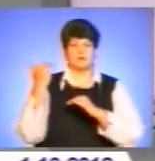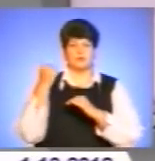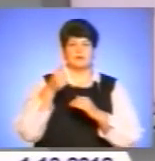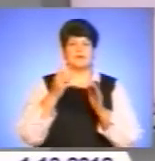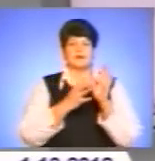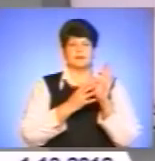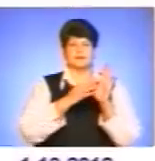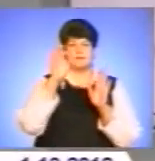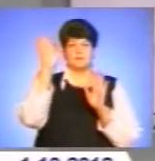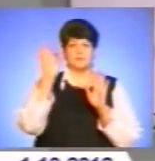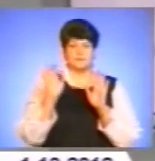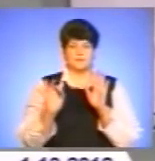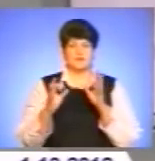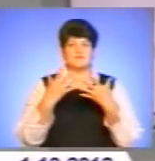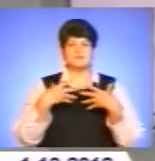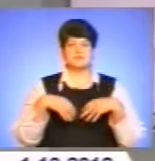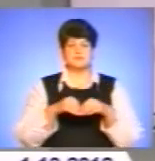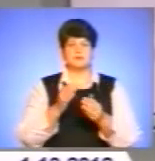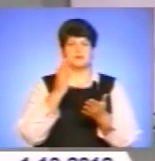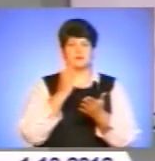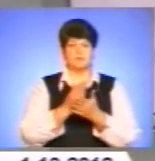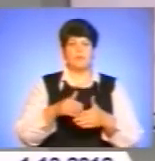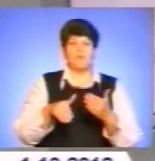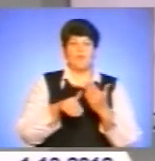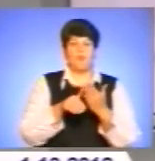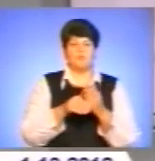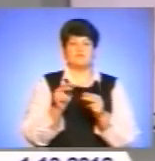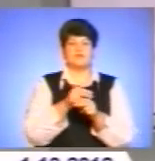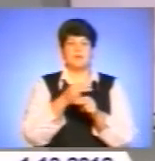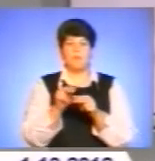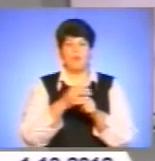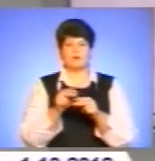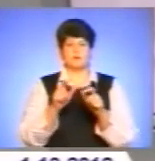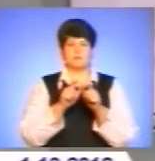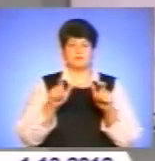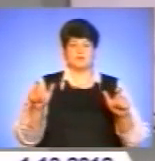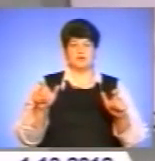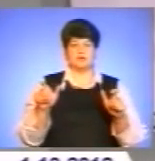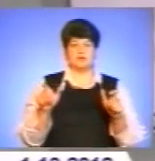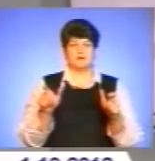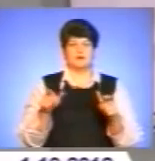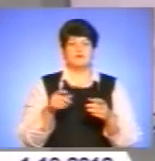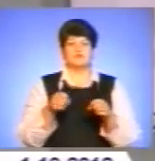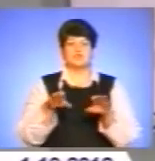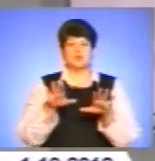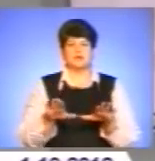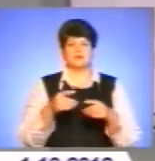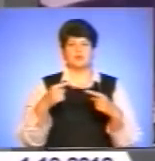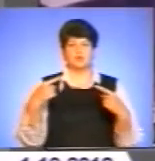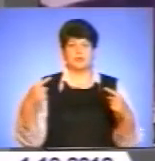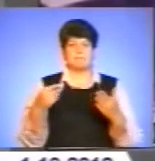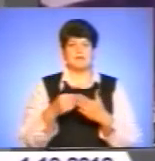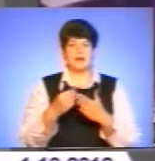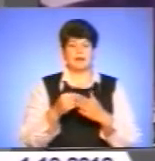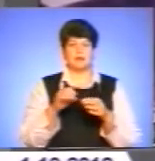на 9%. Сім'ї оказывається помощь в ремонті поміщення, в рішенні других матеріальних проблем, в тому числі жилищних.